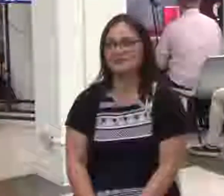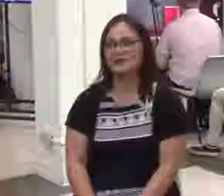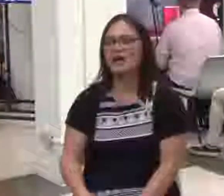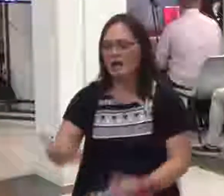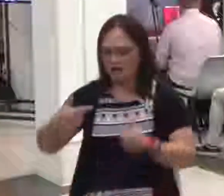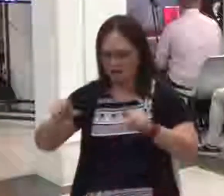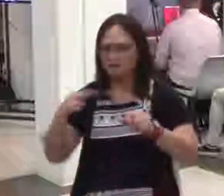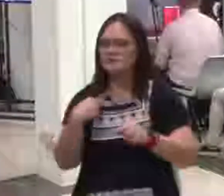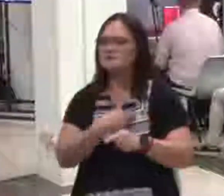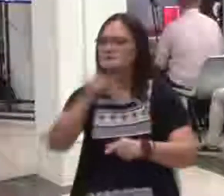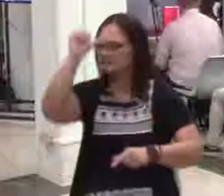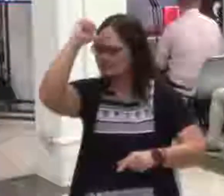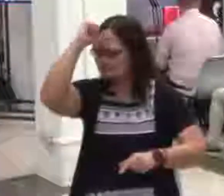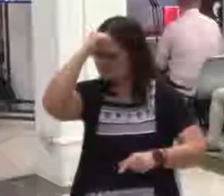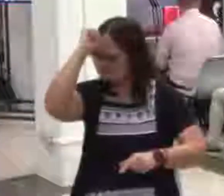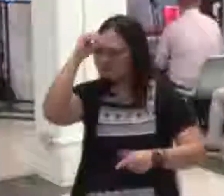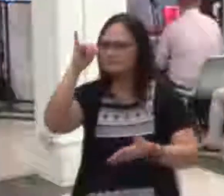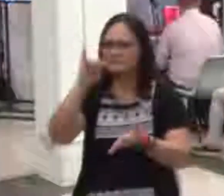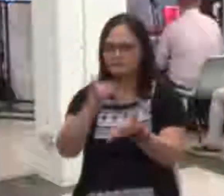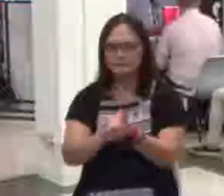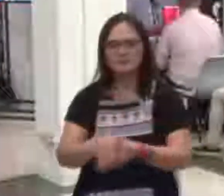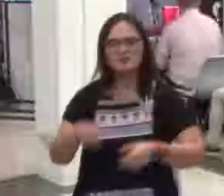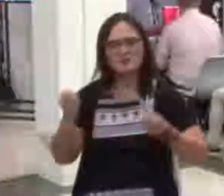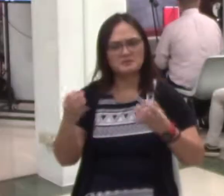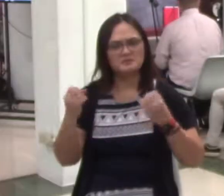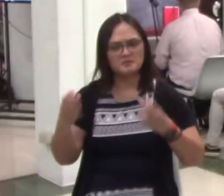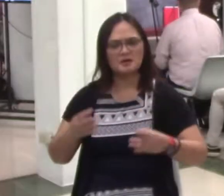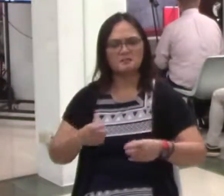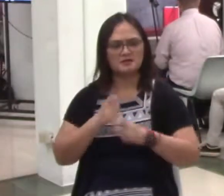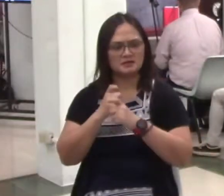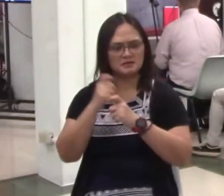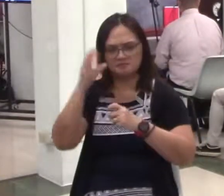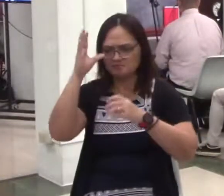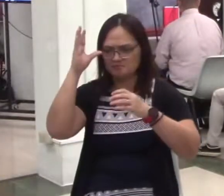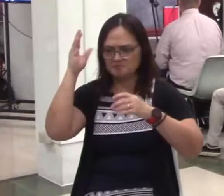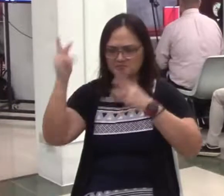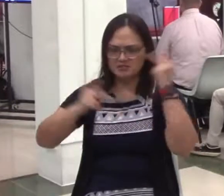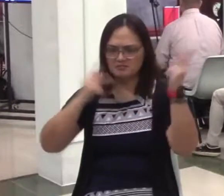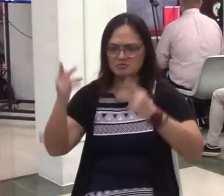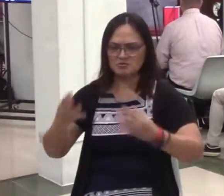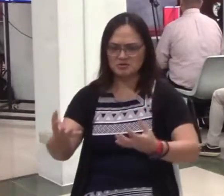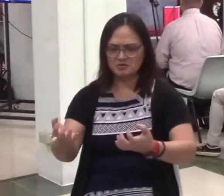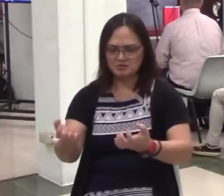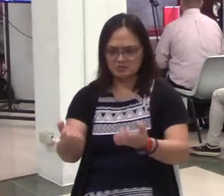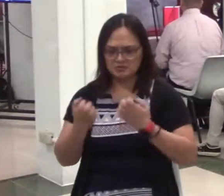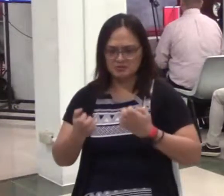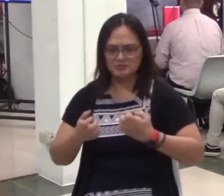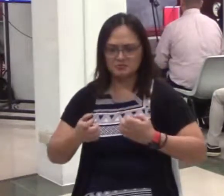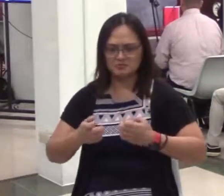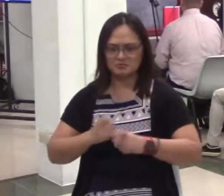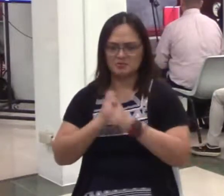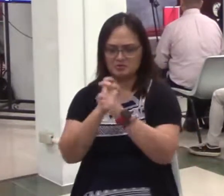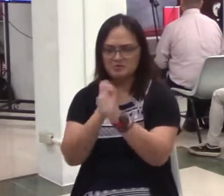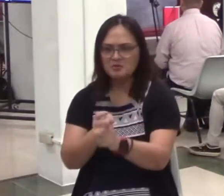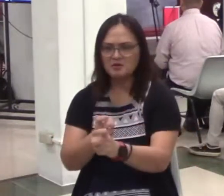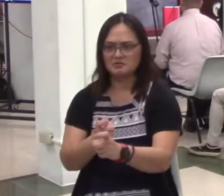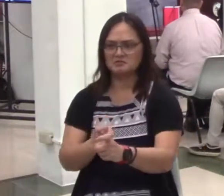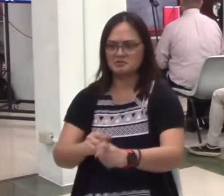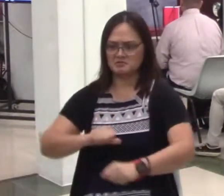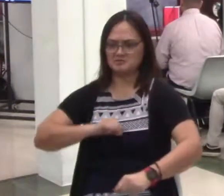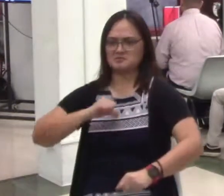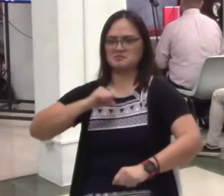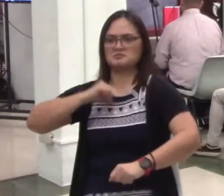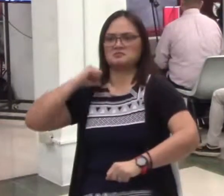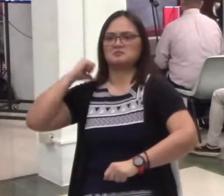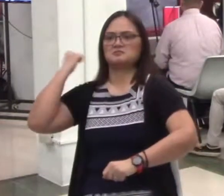maraming tao gusto ng ganding pala. Maraming tao gusto ng reward. Maraming tao gusto ng lahat ng recognition.